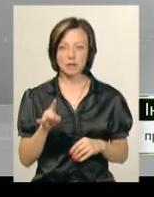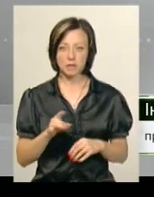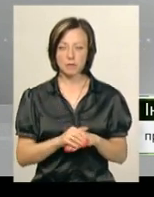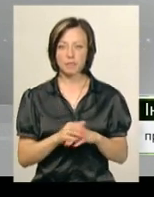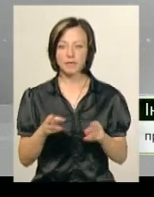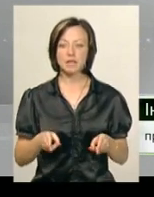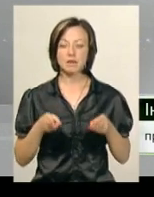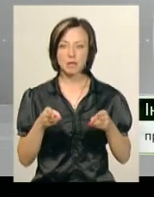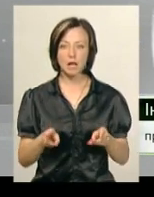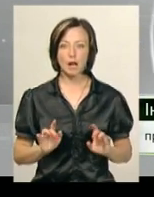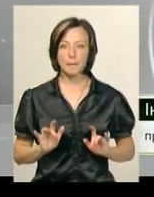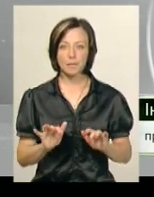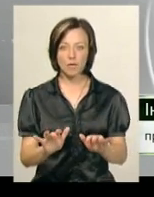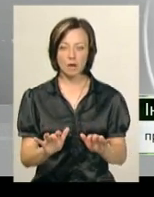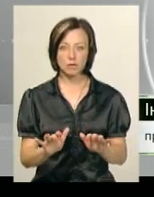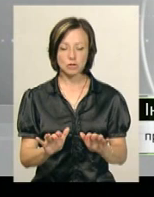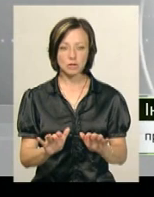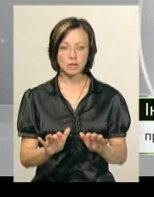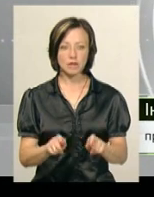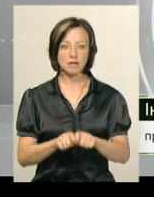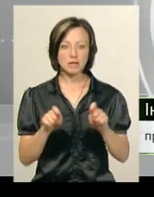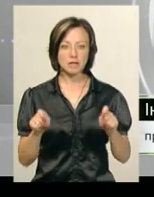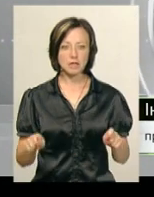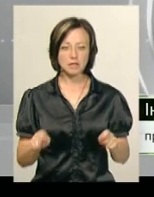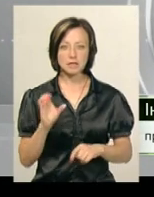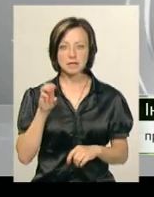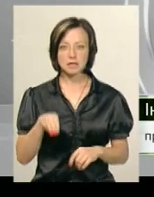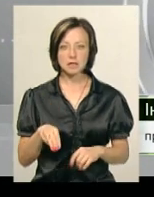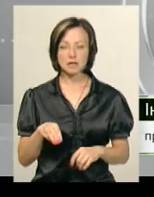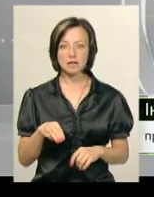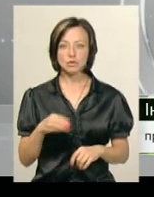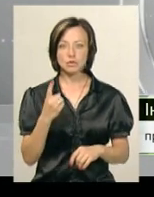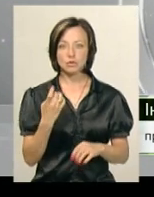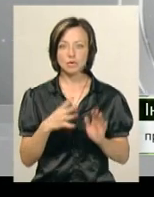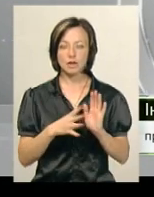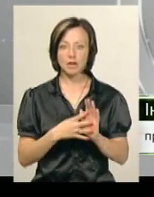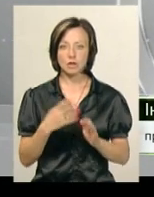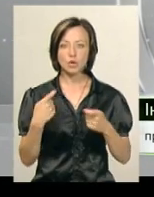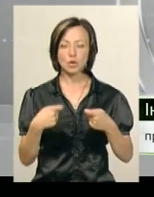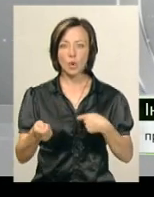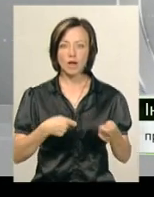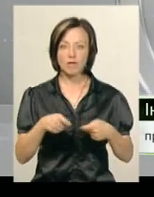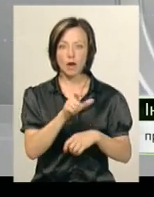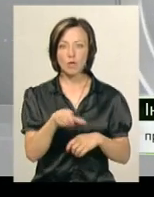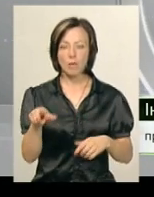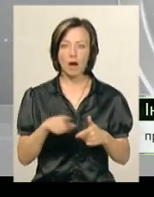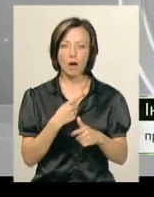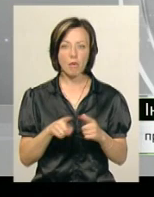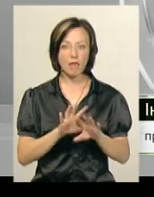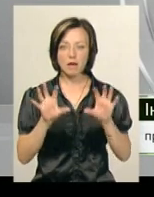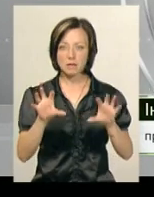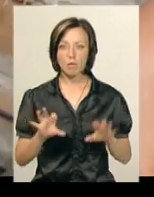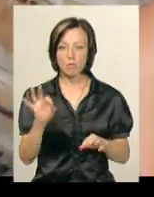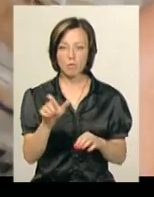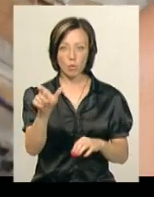Кримінальне провадження відкрите за 149-ю торгівлі людьми або інша незаконна угода щодо